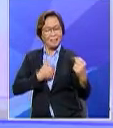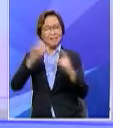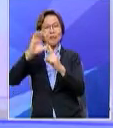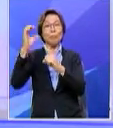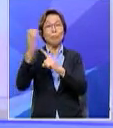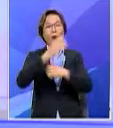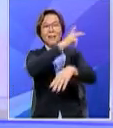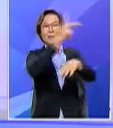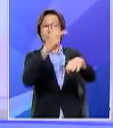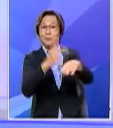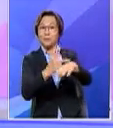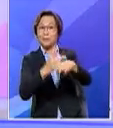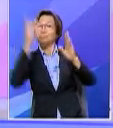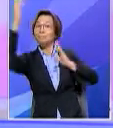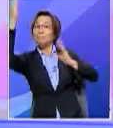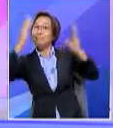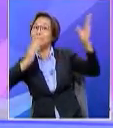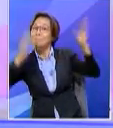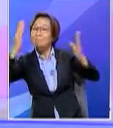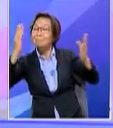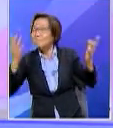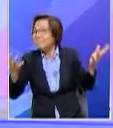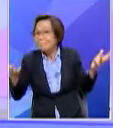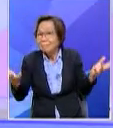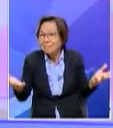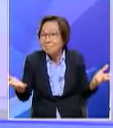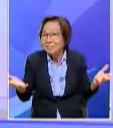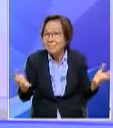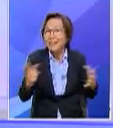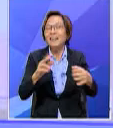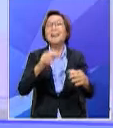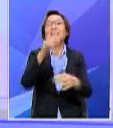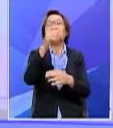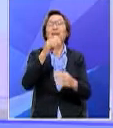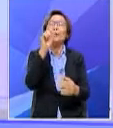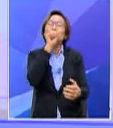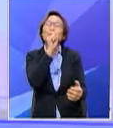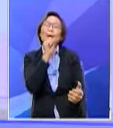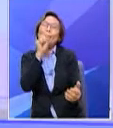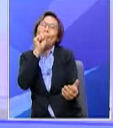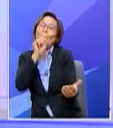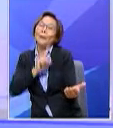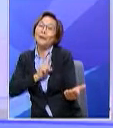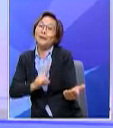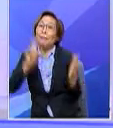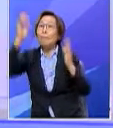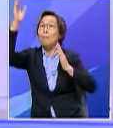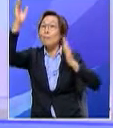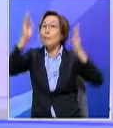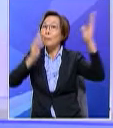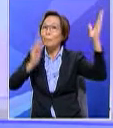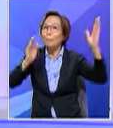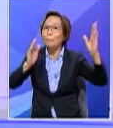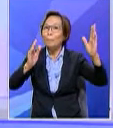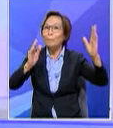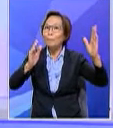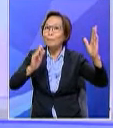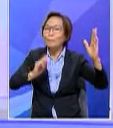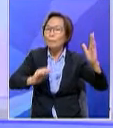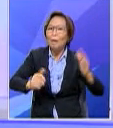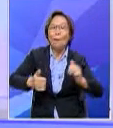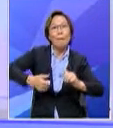kebangsaan kita di Malaysia. iaitu nasyid. Malaysia dianggap sebagai persada